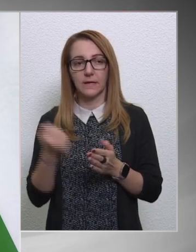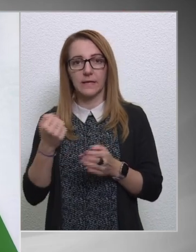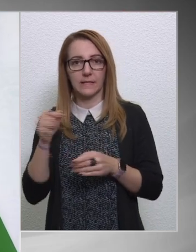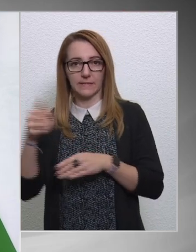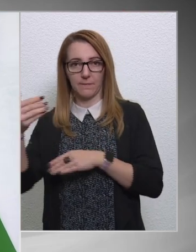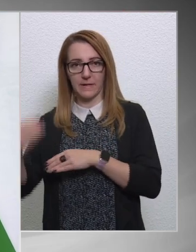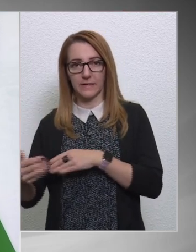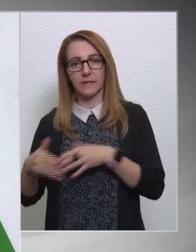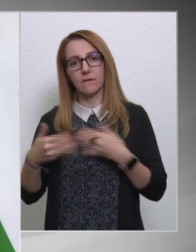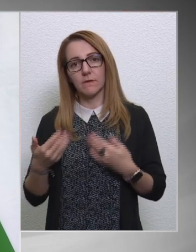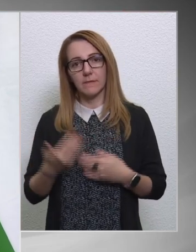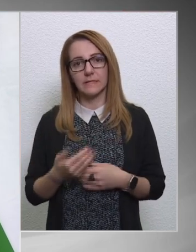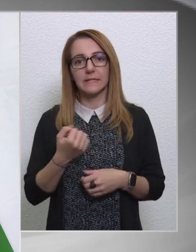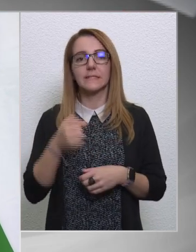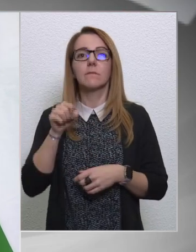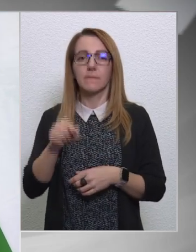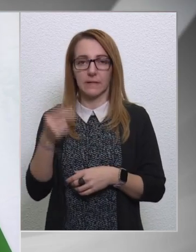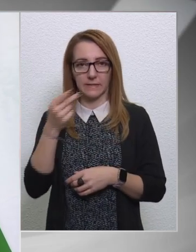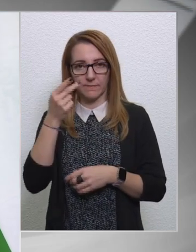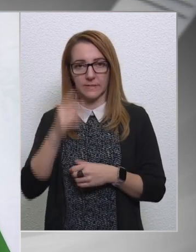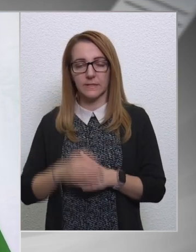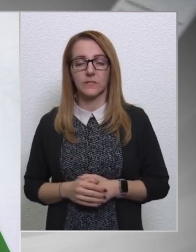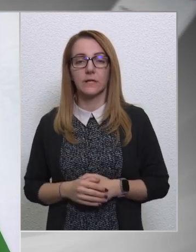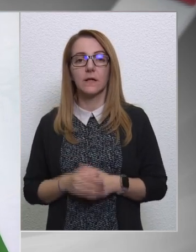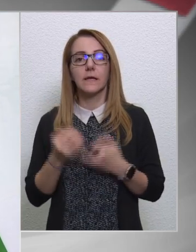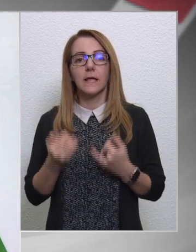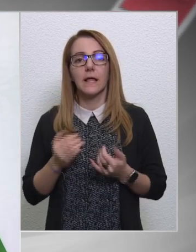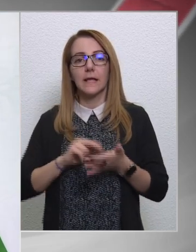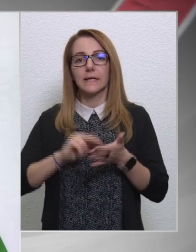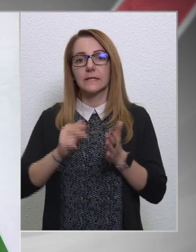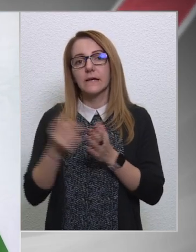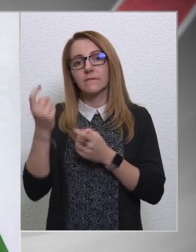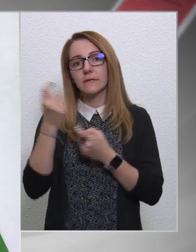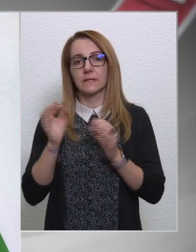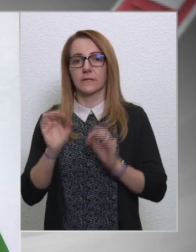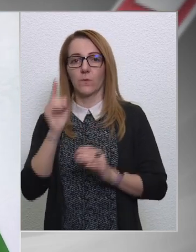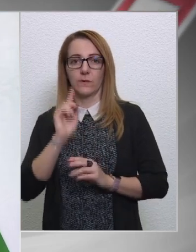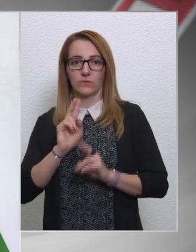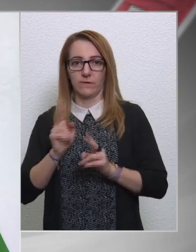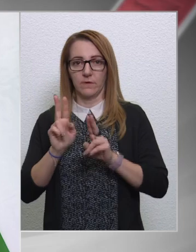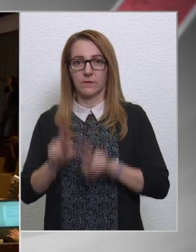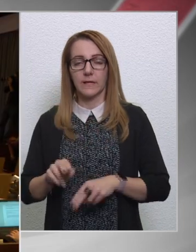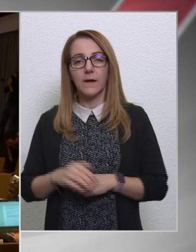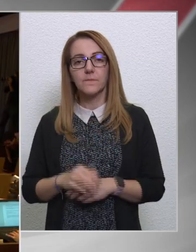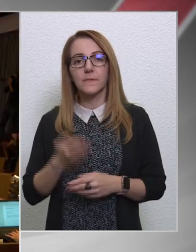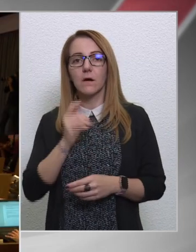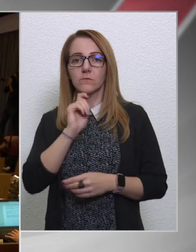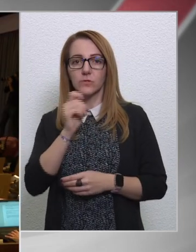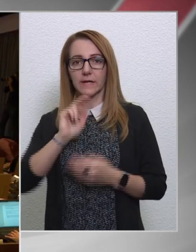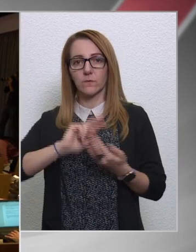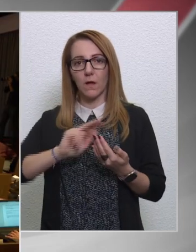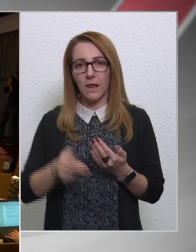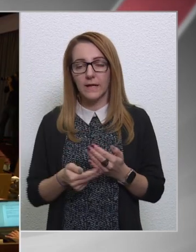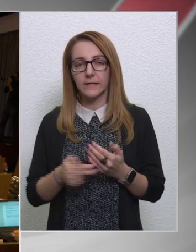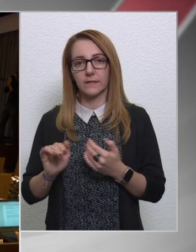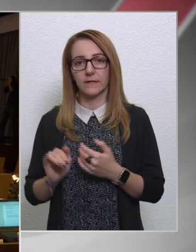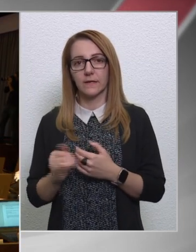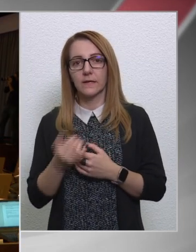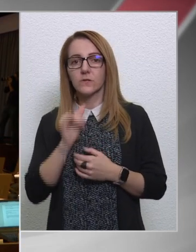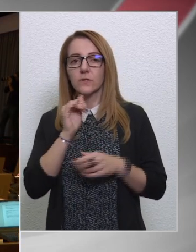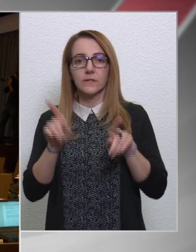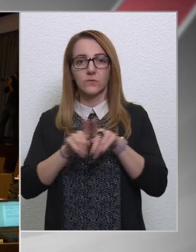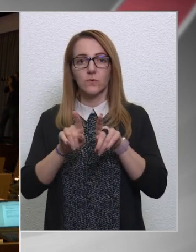Decemberig, vagy meddig? Decemberben természetesen, de a jelenlegi tervek szerint erre jó esély van. Sikerül aláírni, és